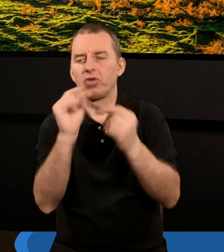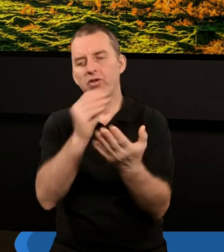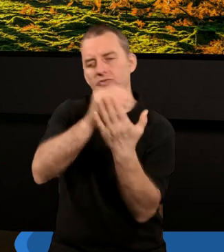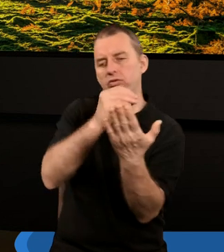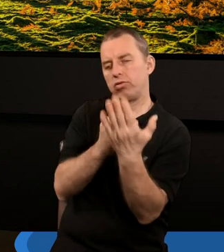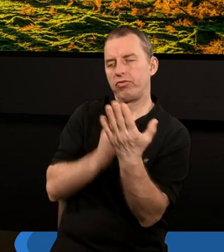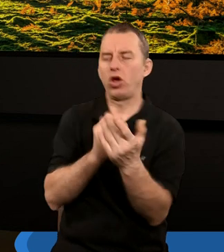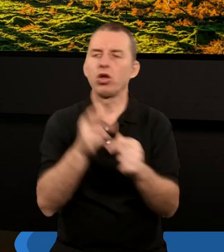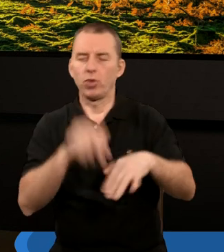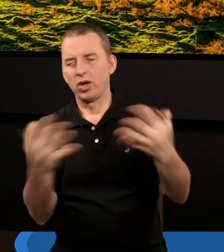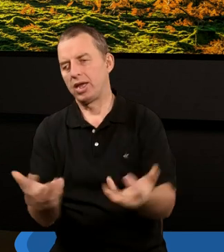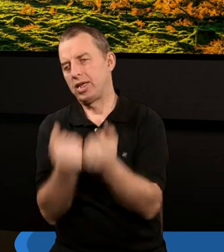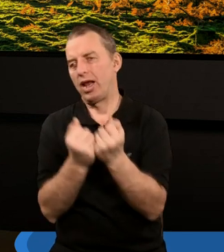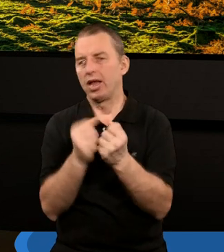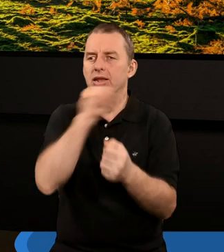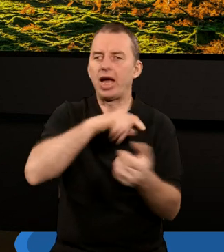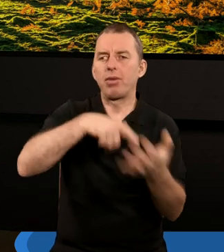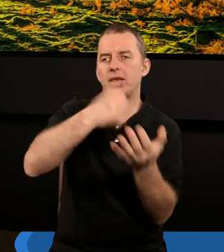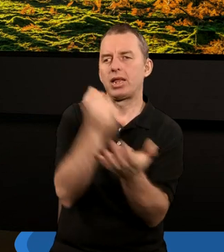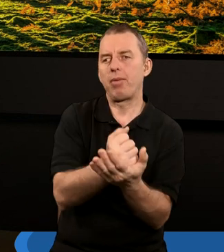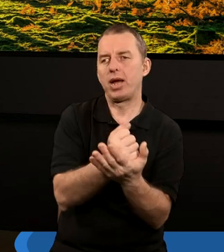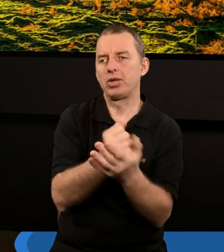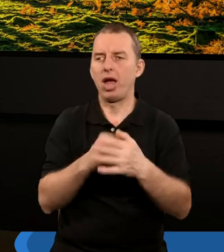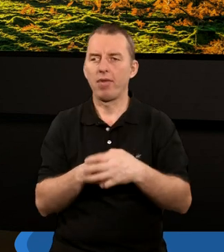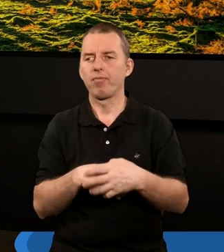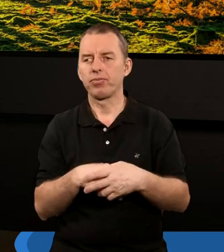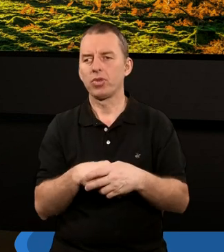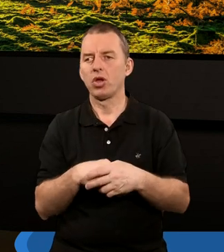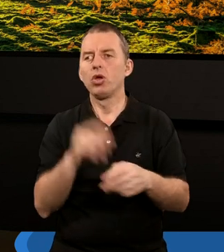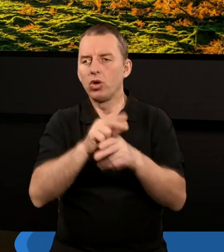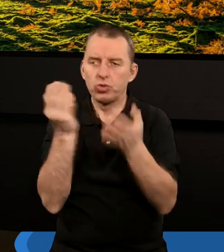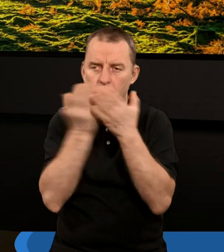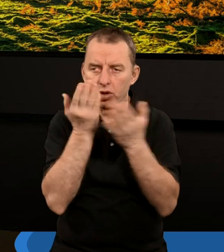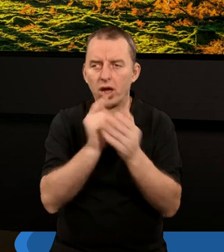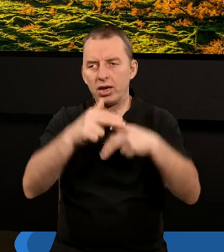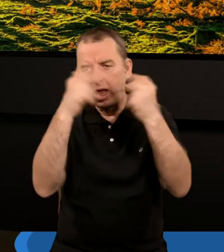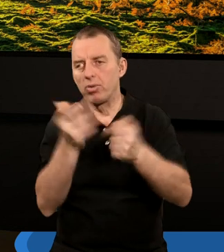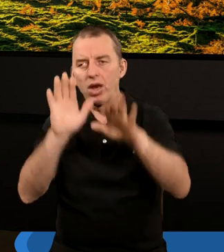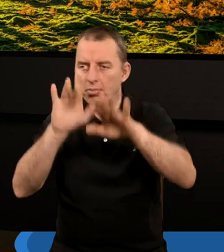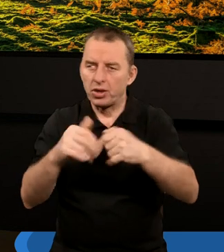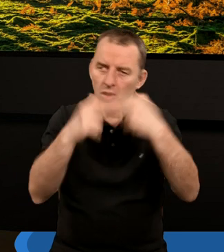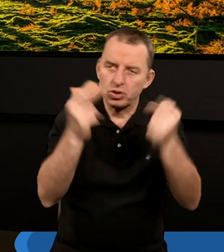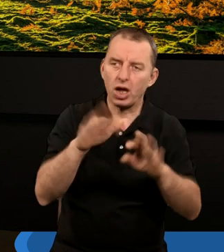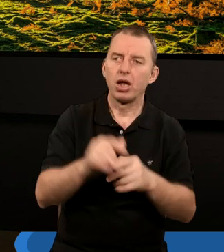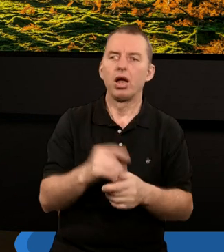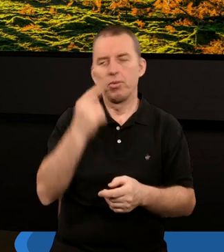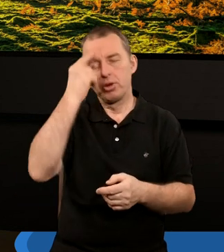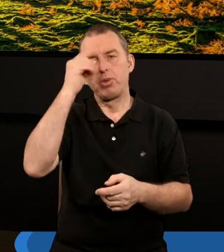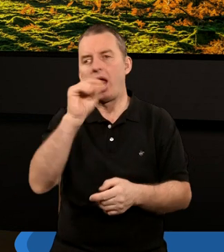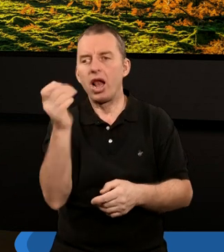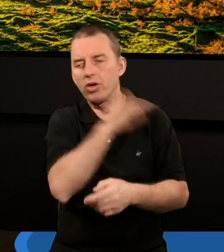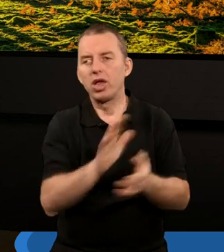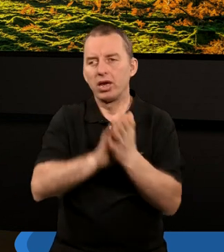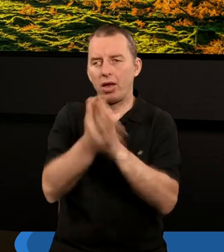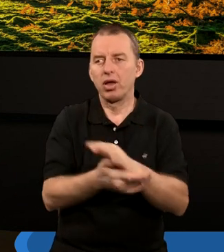wątków, które moglibyśmy odnaleźć gdzieś w Starym Testamencie. Ktoś tu zamyka niebiosa, by nie padał deszcz. Przypomina nam się Eliasz.